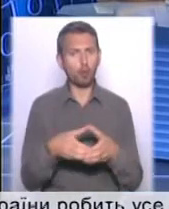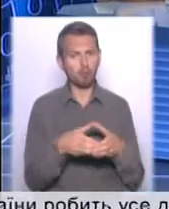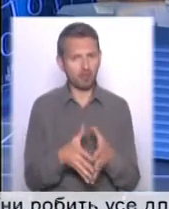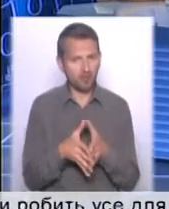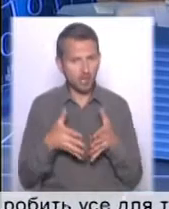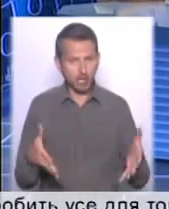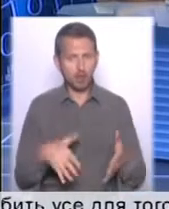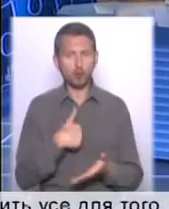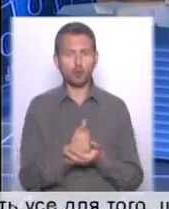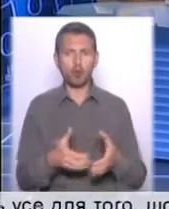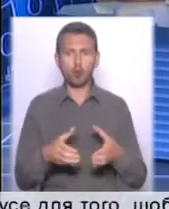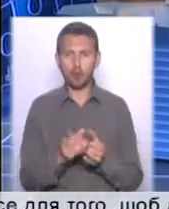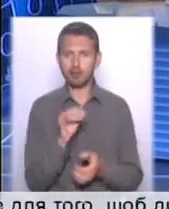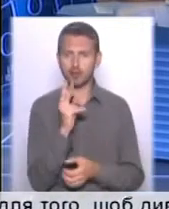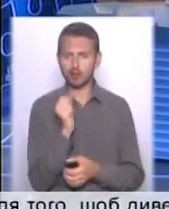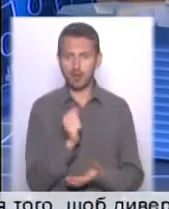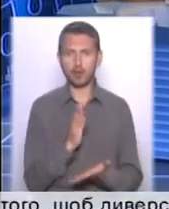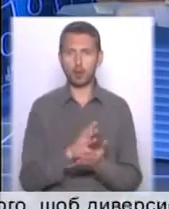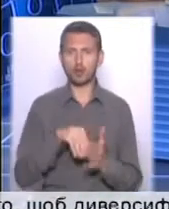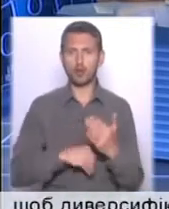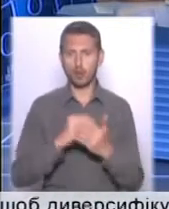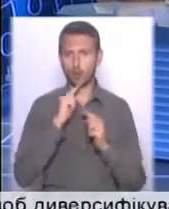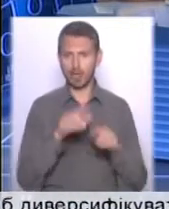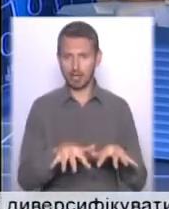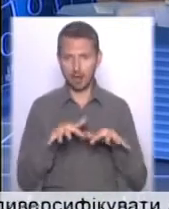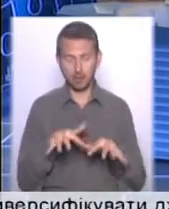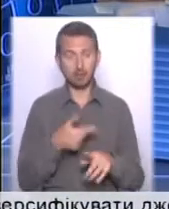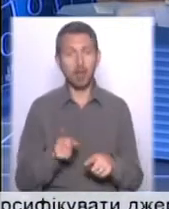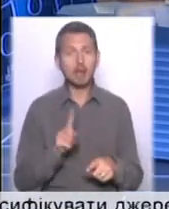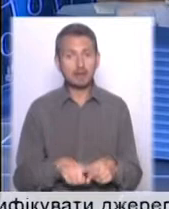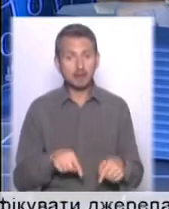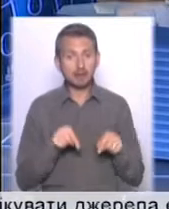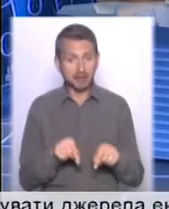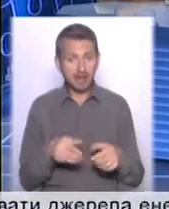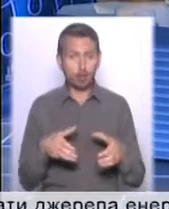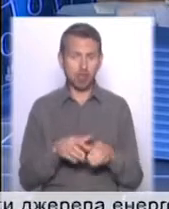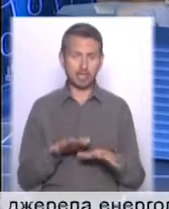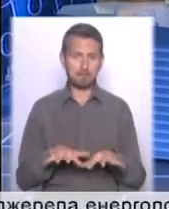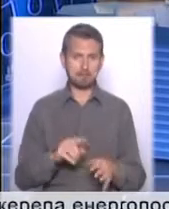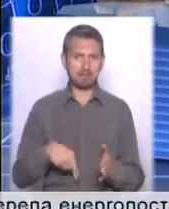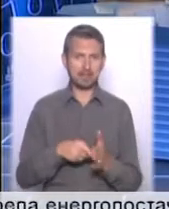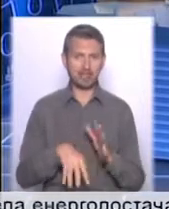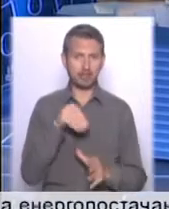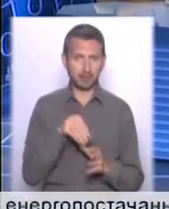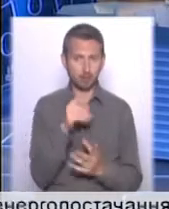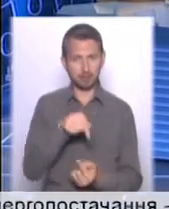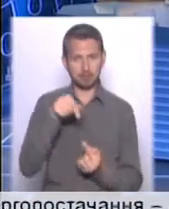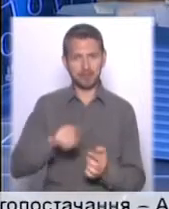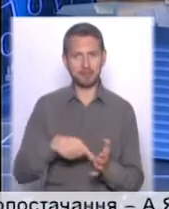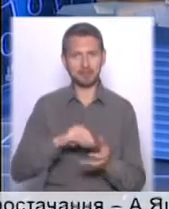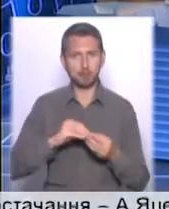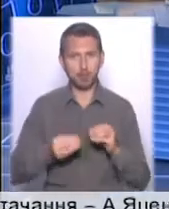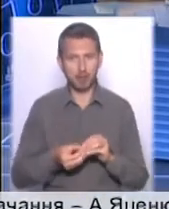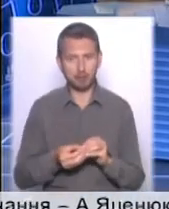і головна команда зараз Клічка знаходиться все-таки у Верховній Раді. А це все-таки команда на міські вибори, вона зорієнтована під міські проблеми, вона